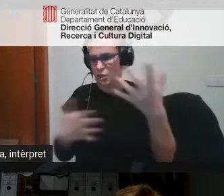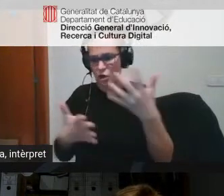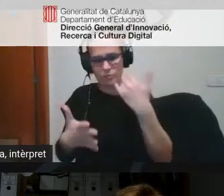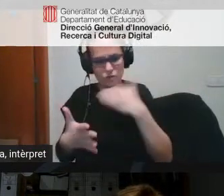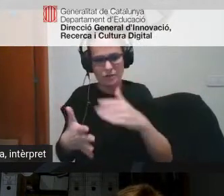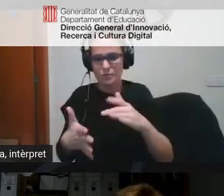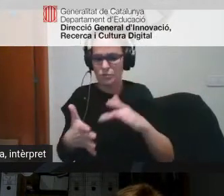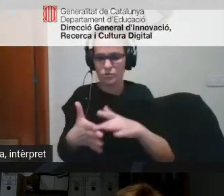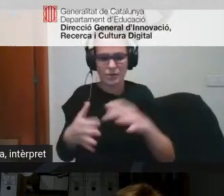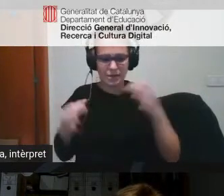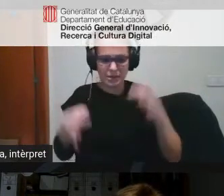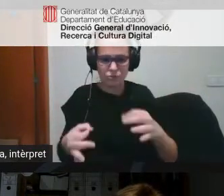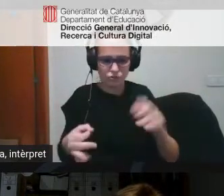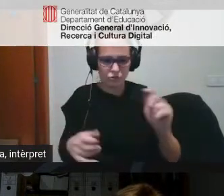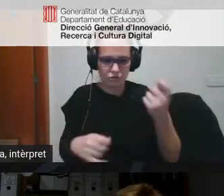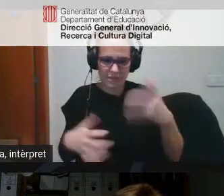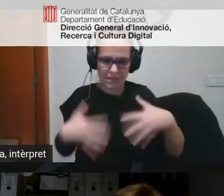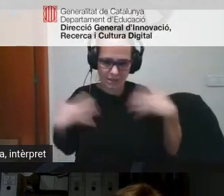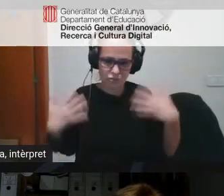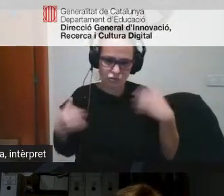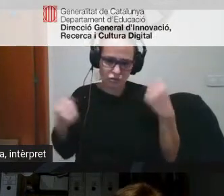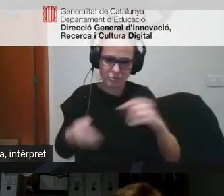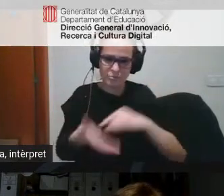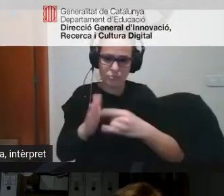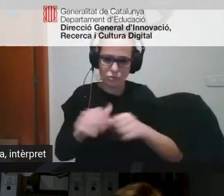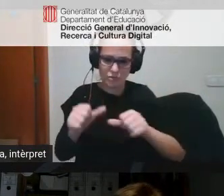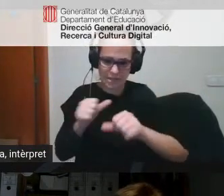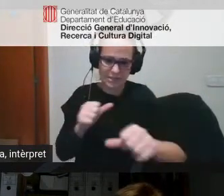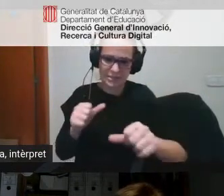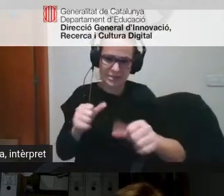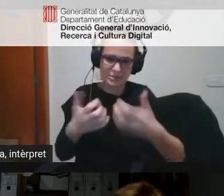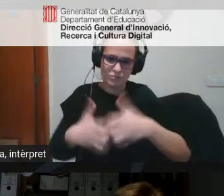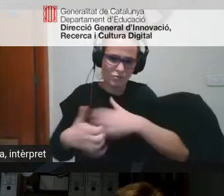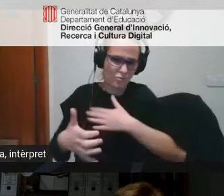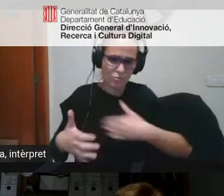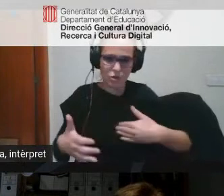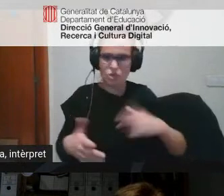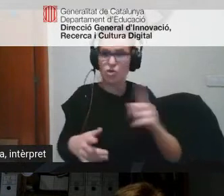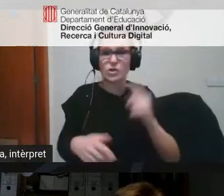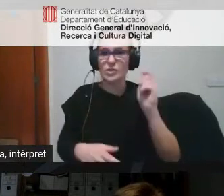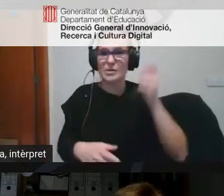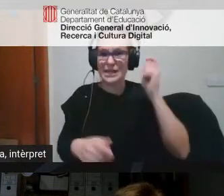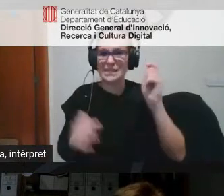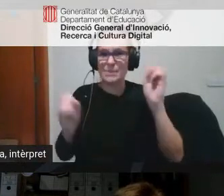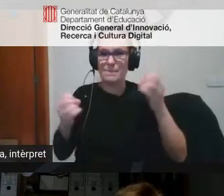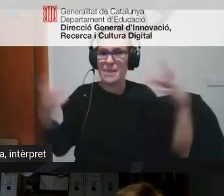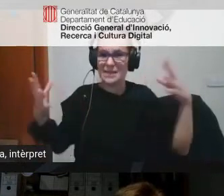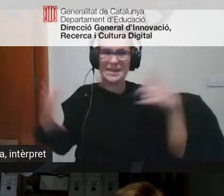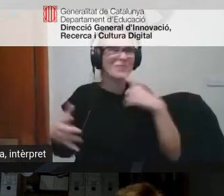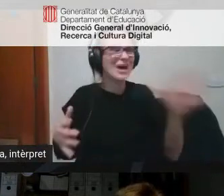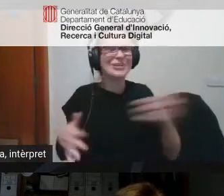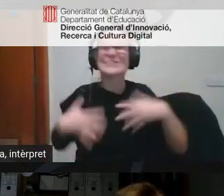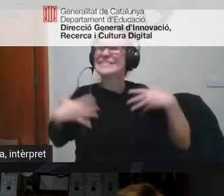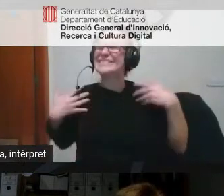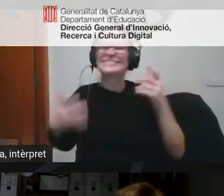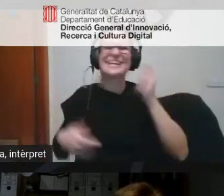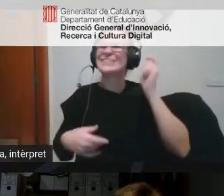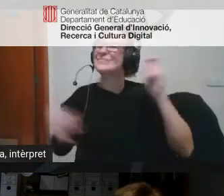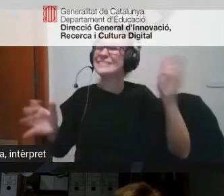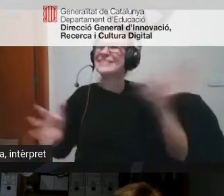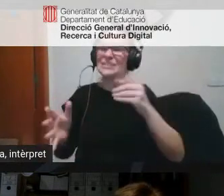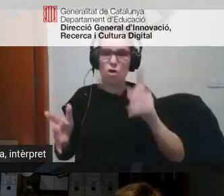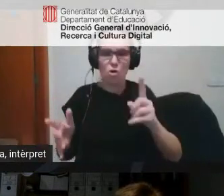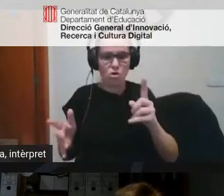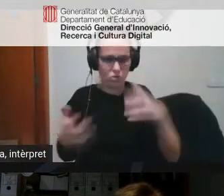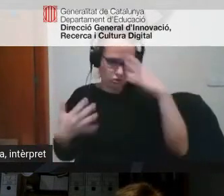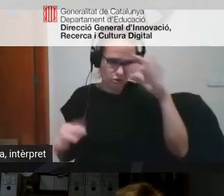vols tirar endavant evidentment ara no és una no és qüestió d'una vareta màgica que dius ah, per tothom està il·lusionat no, evidentment és una feina